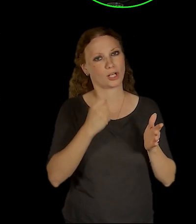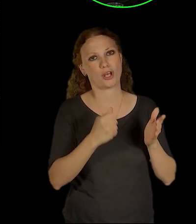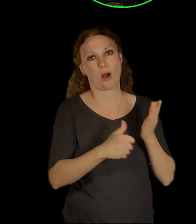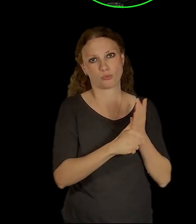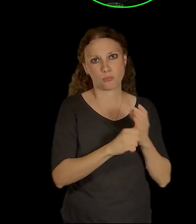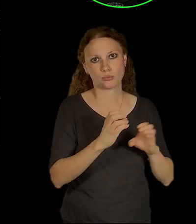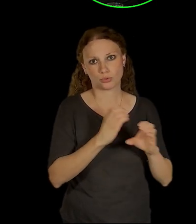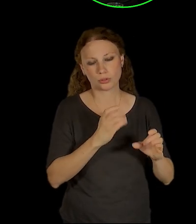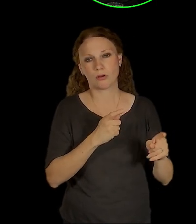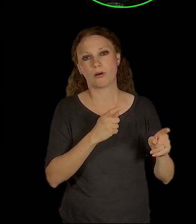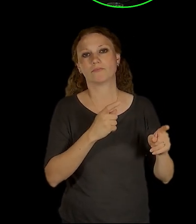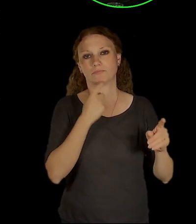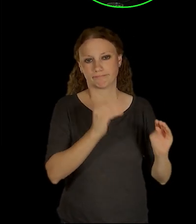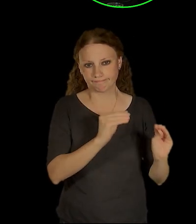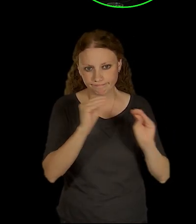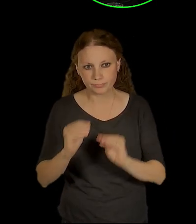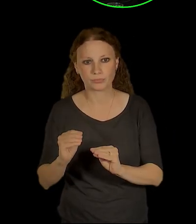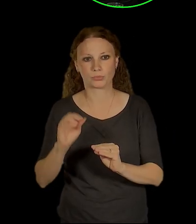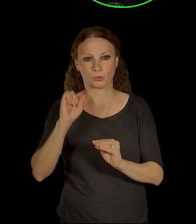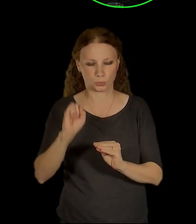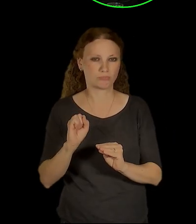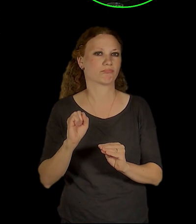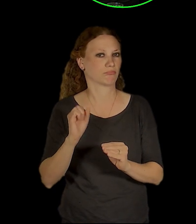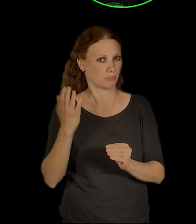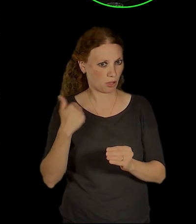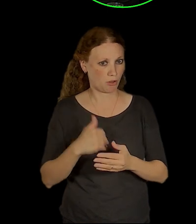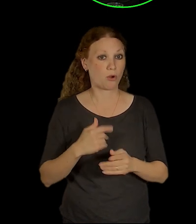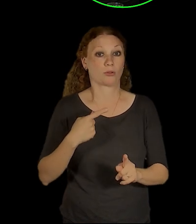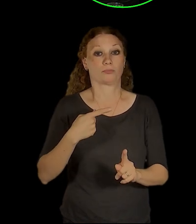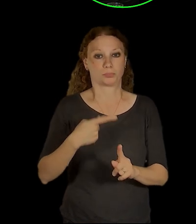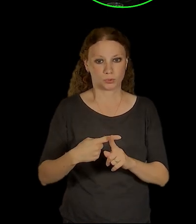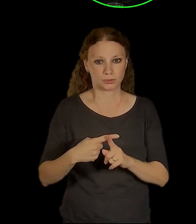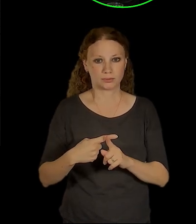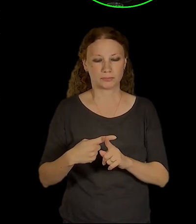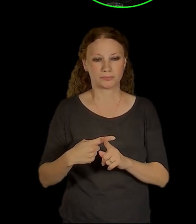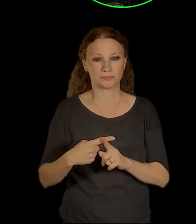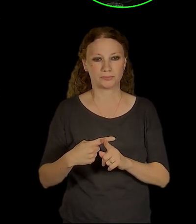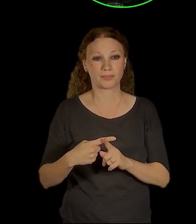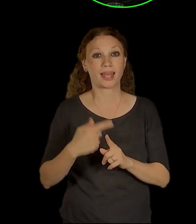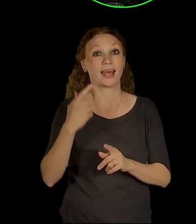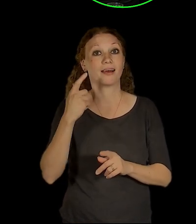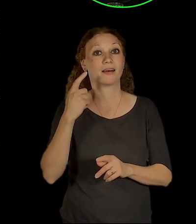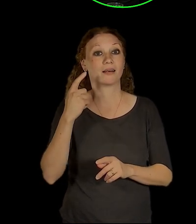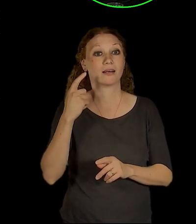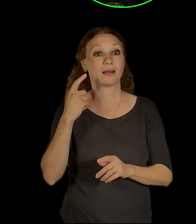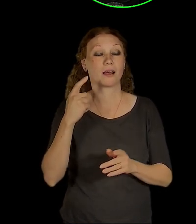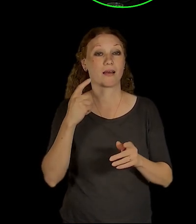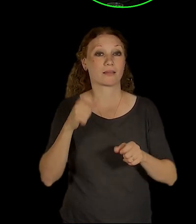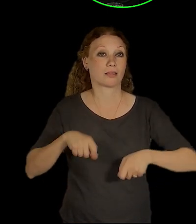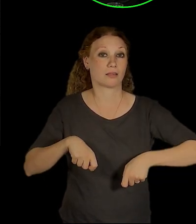útrubách. V té době už existoval projekt narovnání a přesunutí tramvajové tratě,